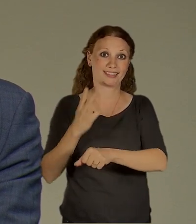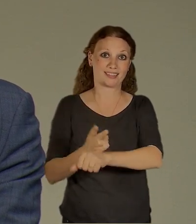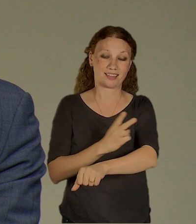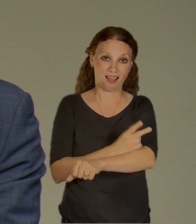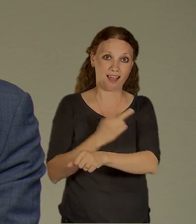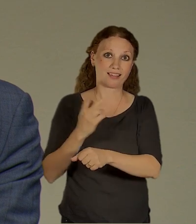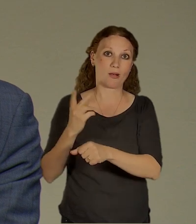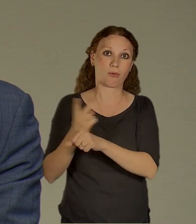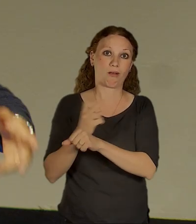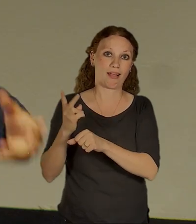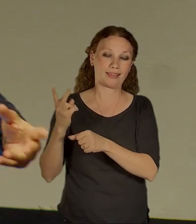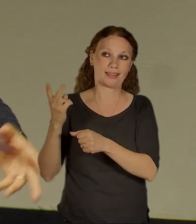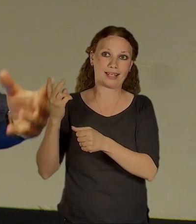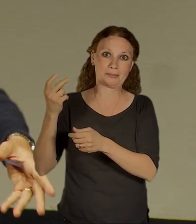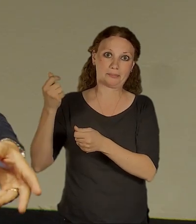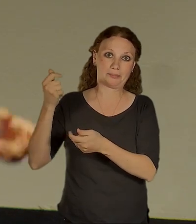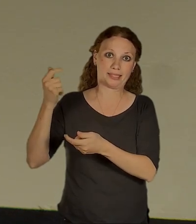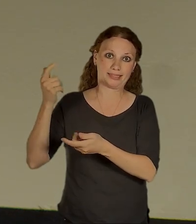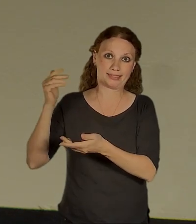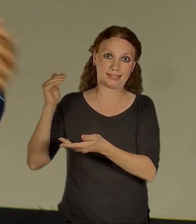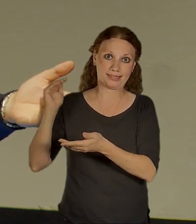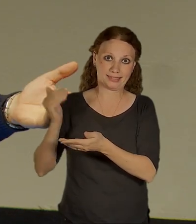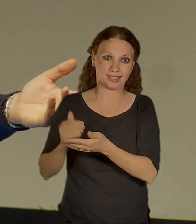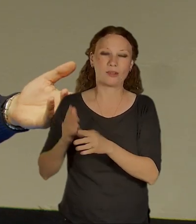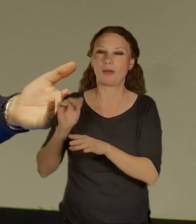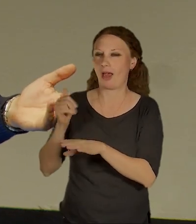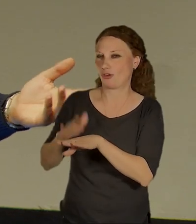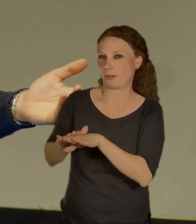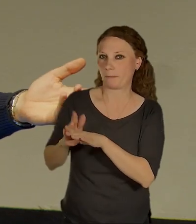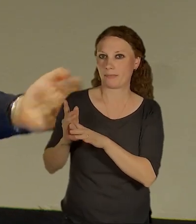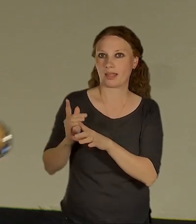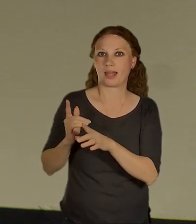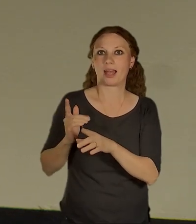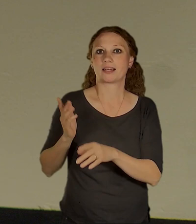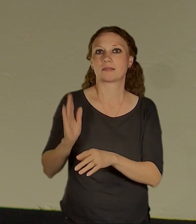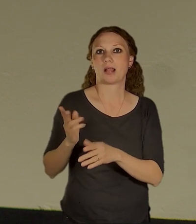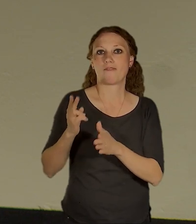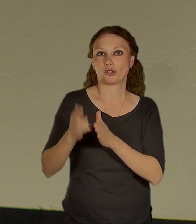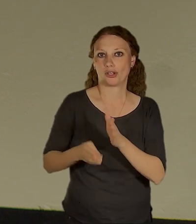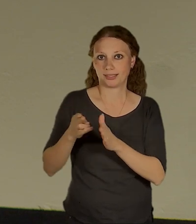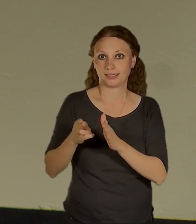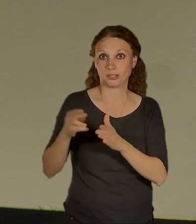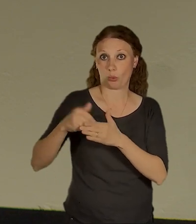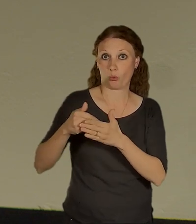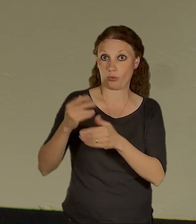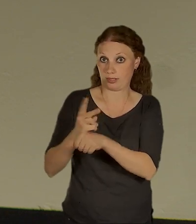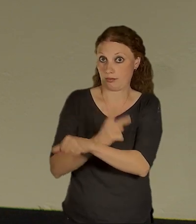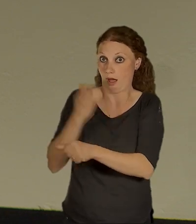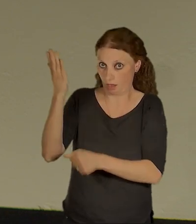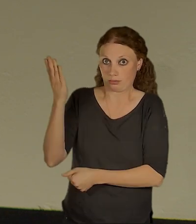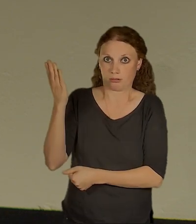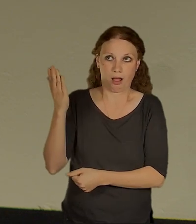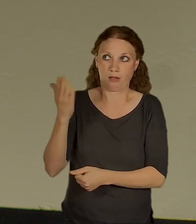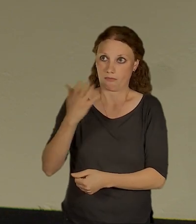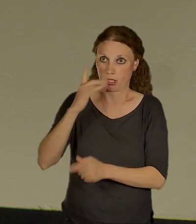doplním, že zpráva železníc je stát, takže a s nimi se spolupracuje poměrně dobře, jsem pochopil. Ne, ano, tak dobrá spolupráce jak s